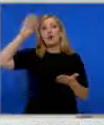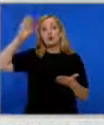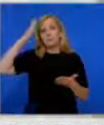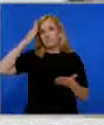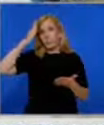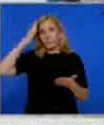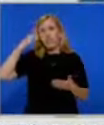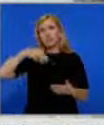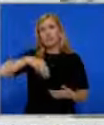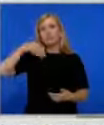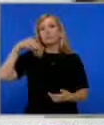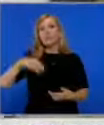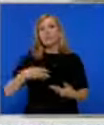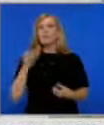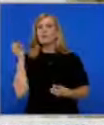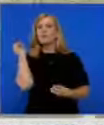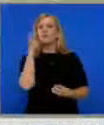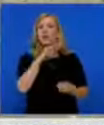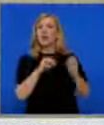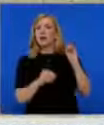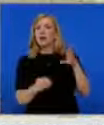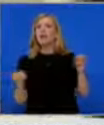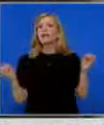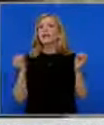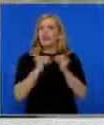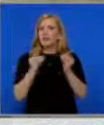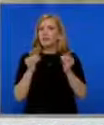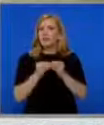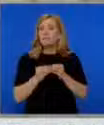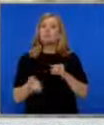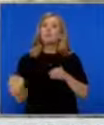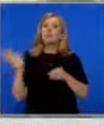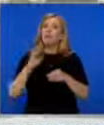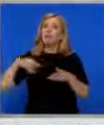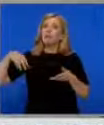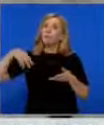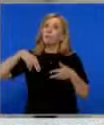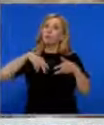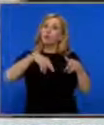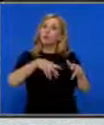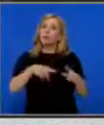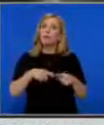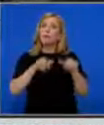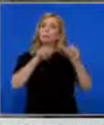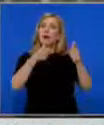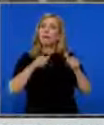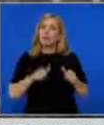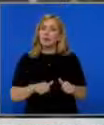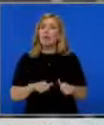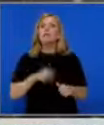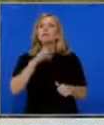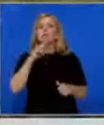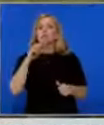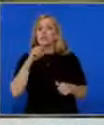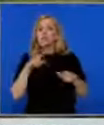и хвърляха яйца по сградата. След това шествието продължи към паметника на съветската армия, където протестиращите се